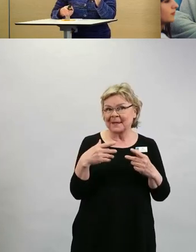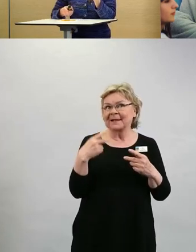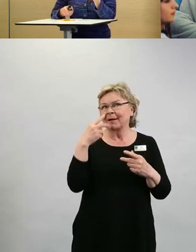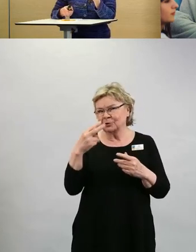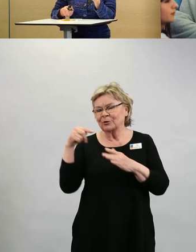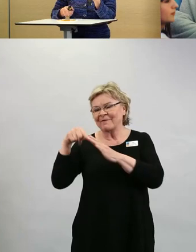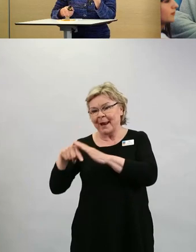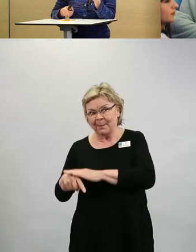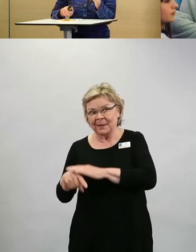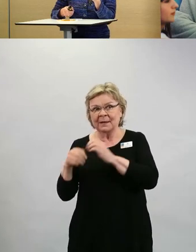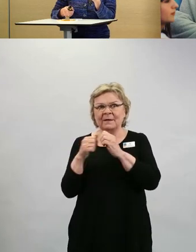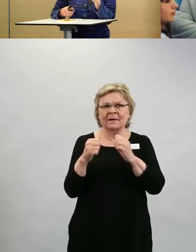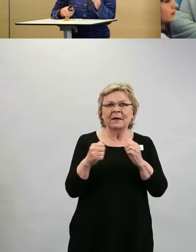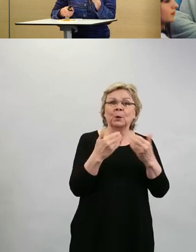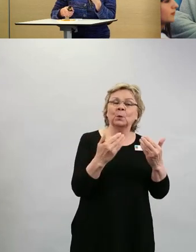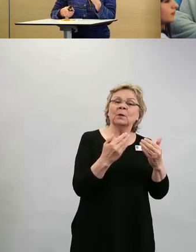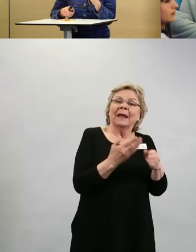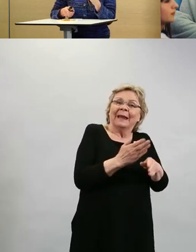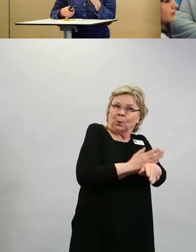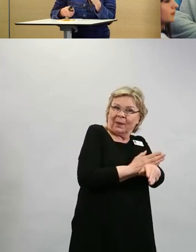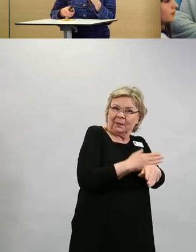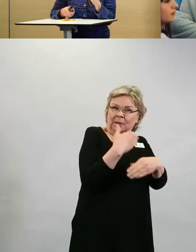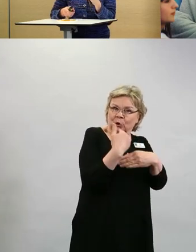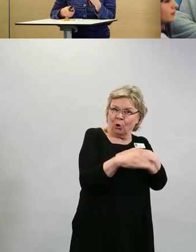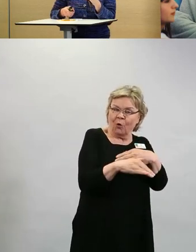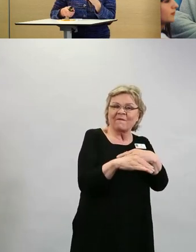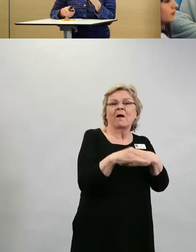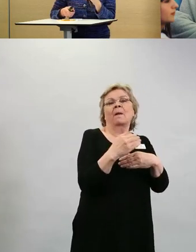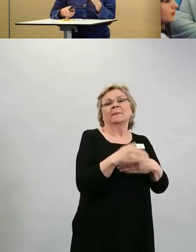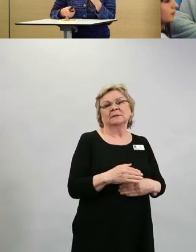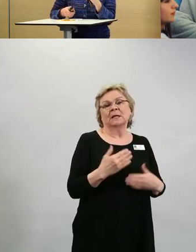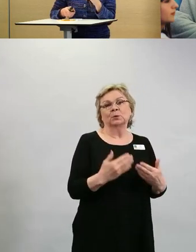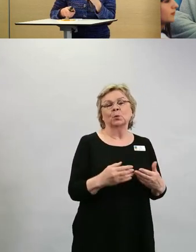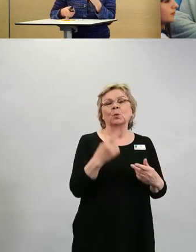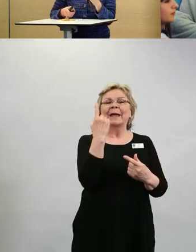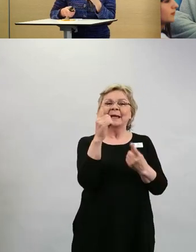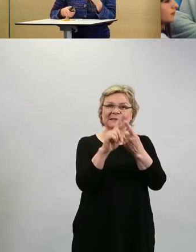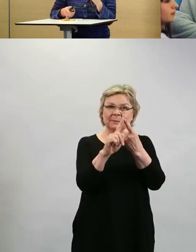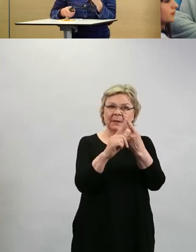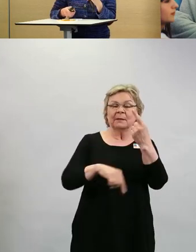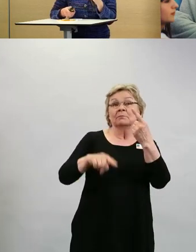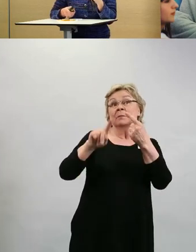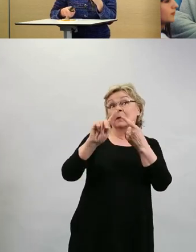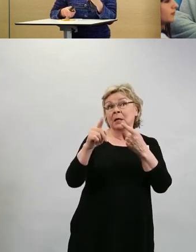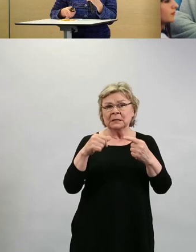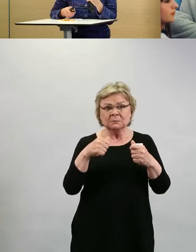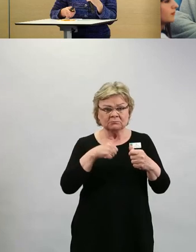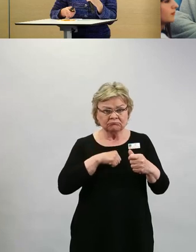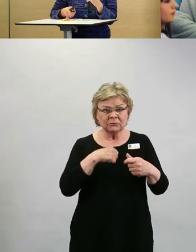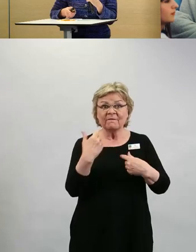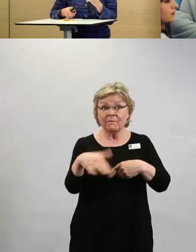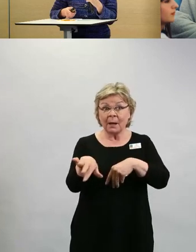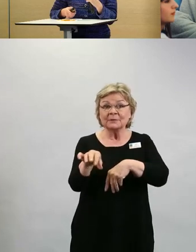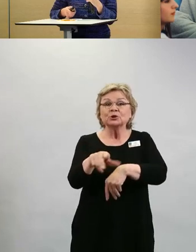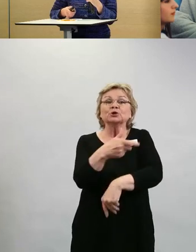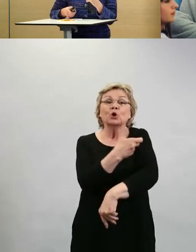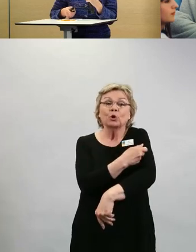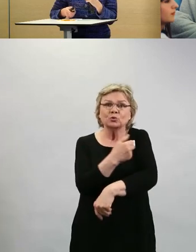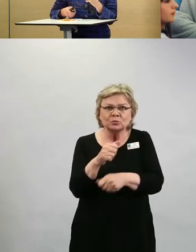kysymyksiä, mutta nämä on etukäteen valmistettu. Kysymys on, että voinko sairastua koronaan, vaikka olen ottanut rokotuksen?